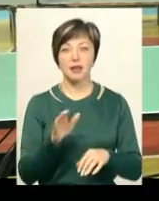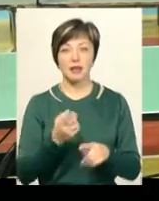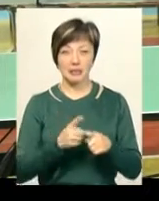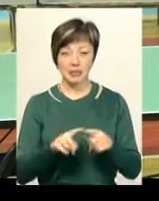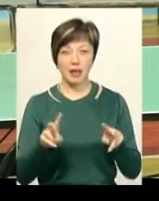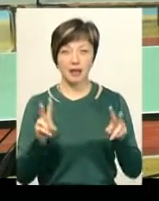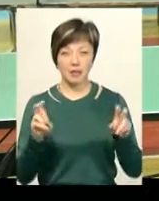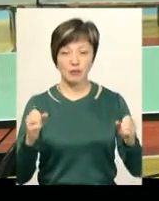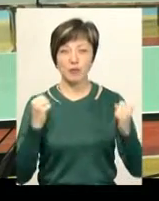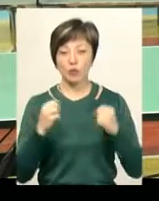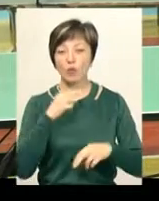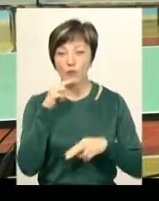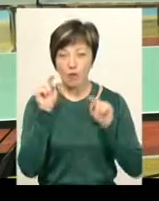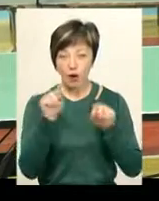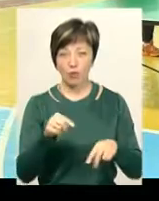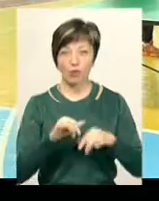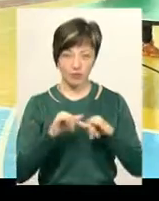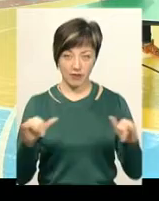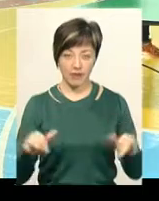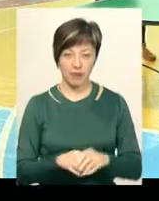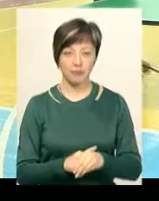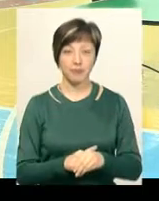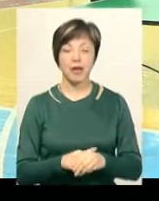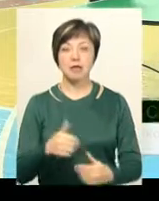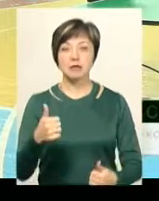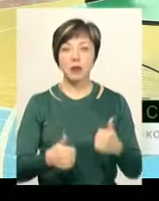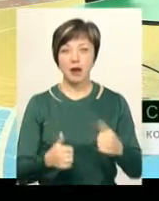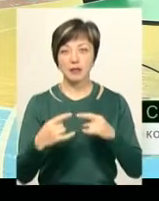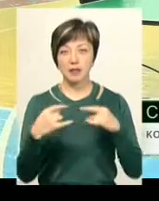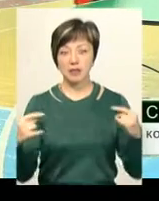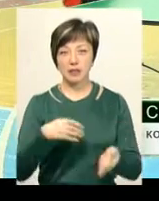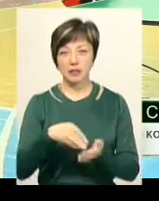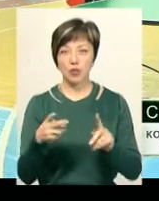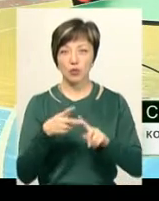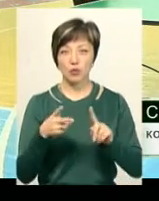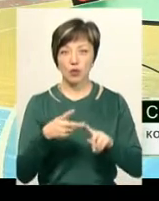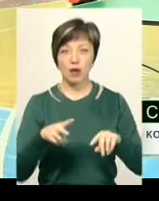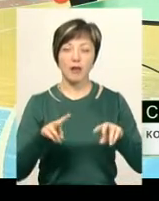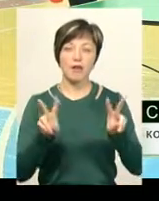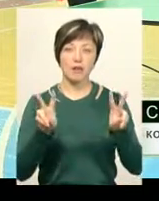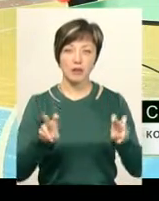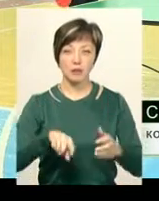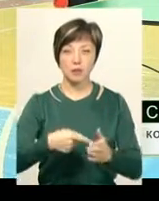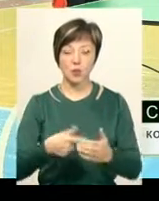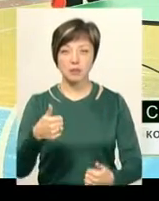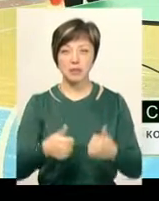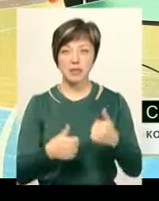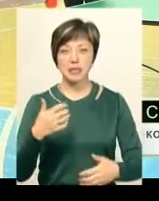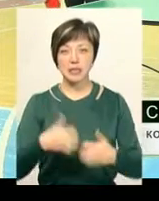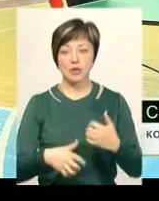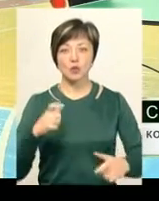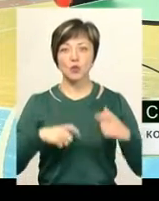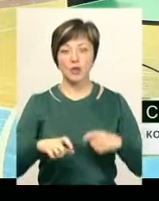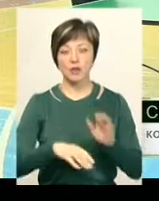і увагу теж він розвиває. Змагання з настільного тенісу – це другий вид міської спартакеади серед студентів вищих